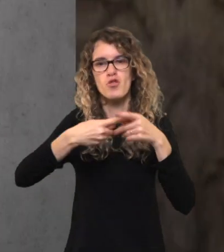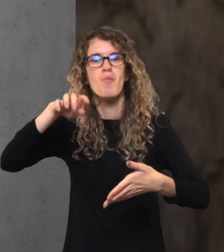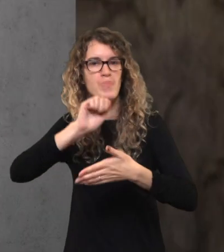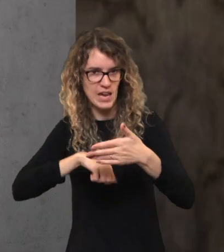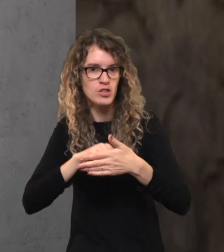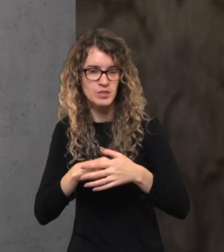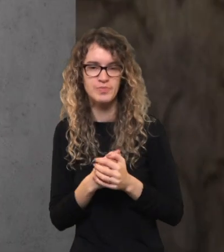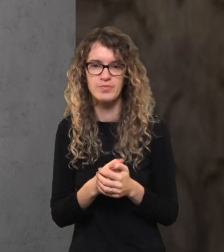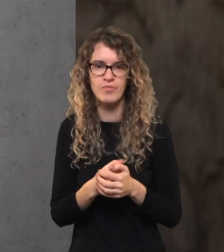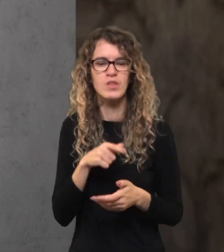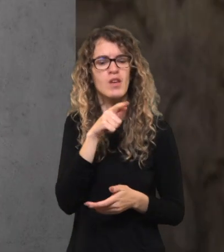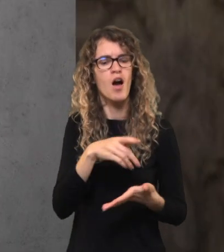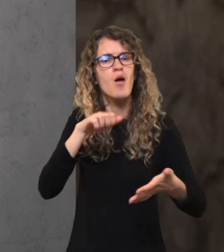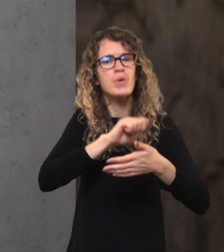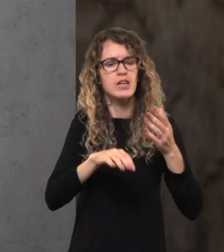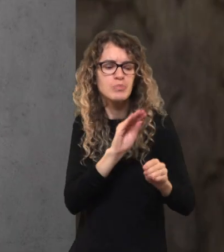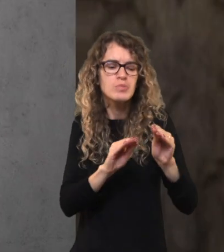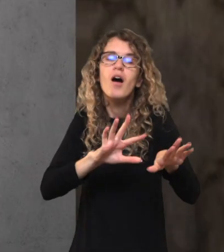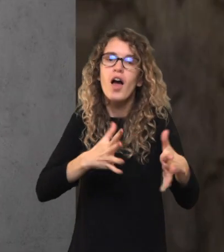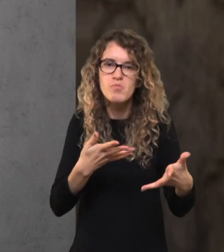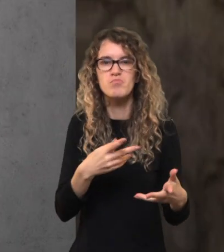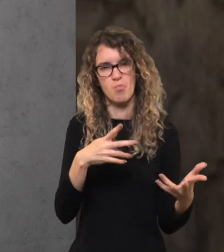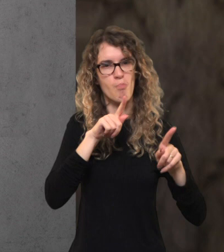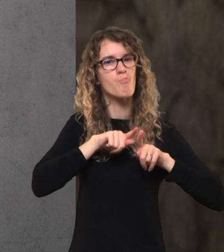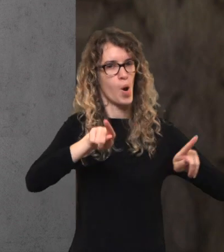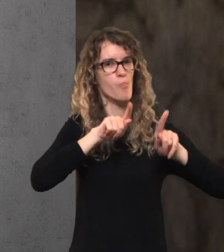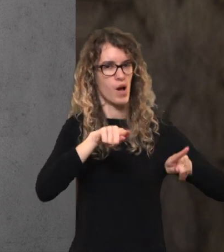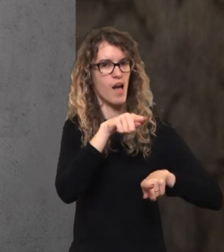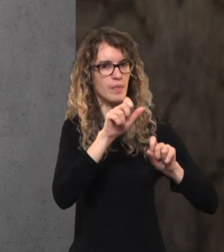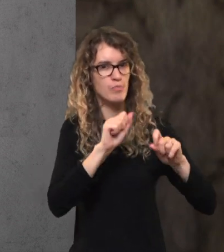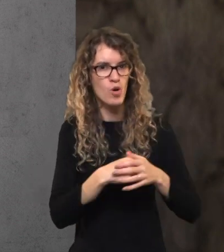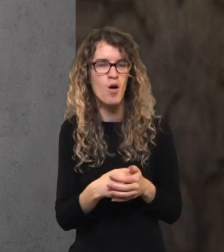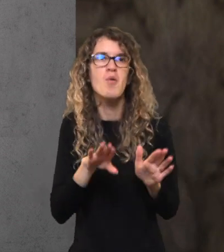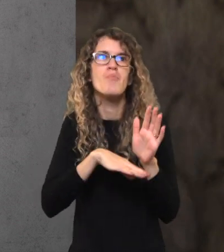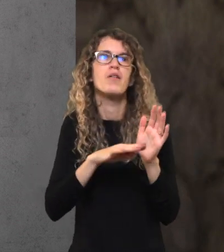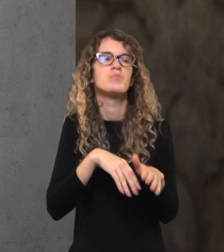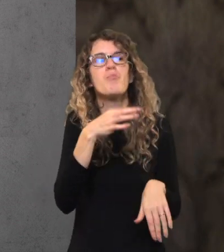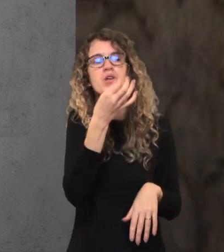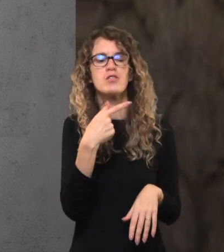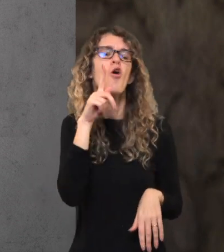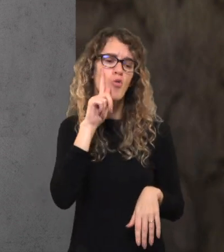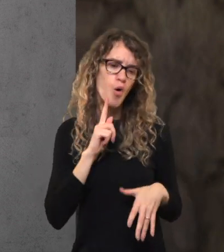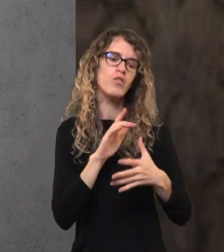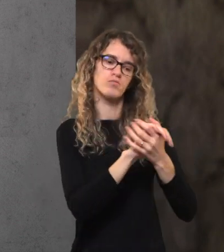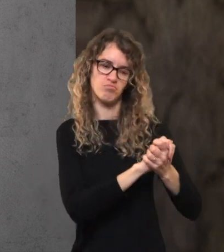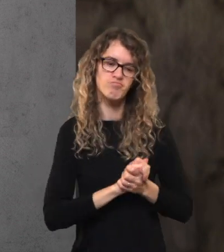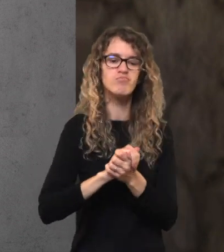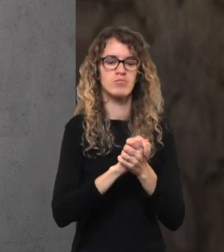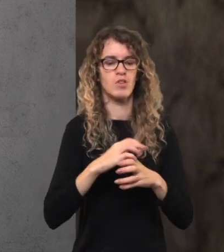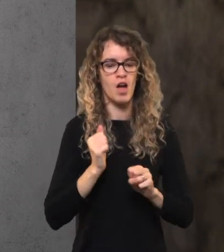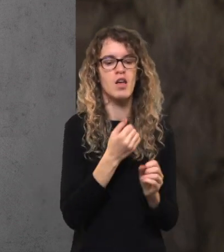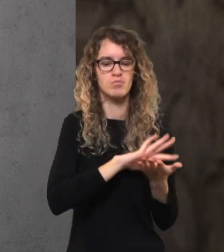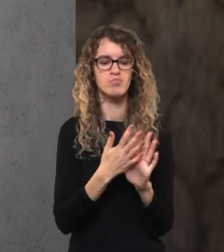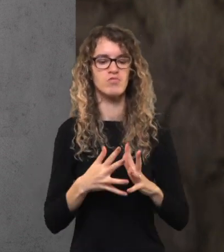Priežastis gali būti kūriamos propagandos pagalba. Šiuo metu nepakanka pasakyti nori taikos ruoškis karui.